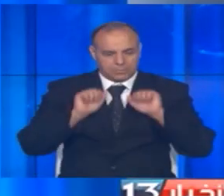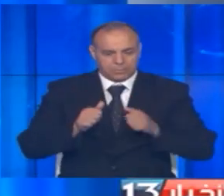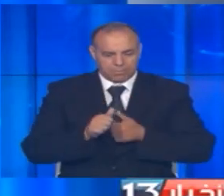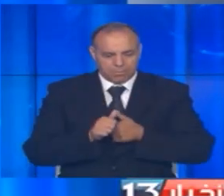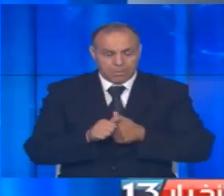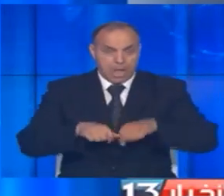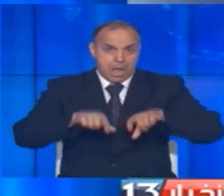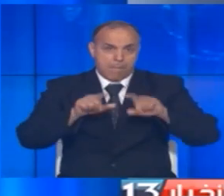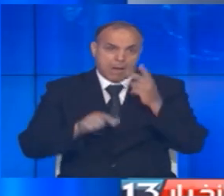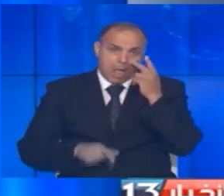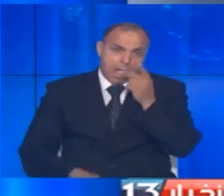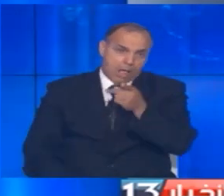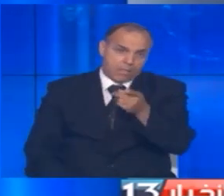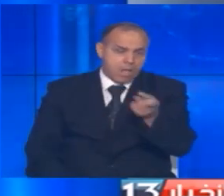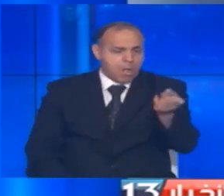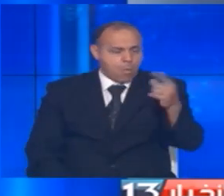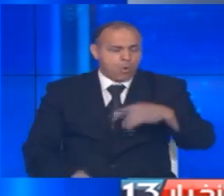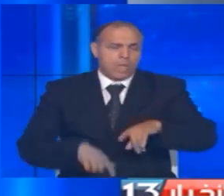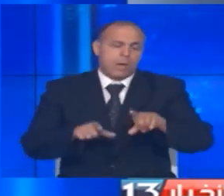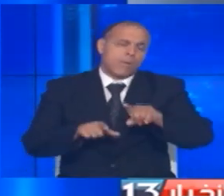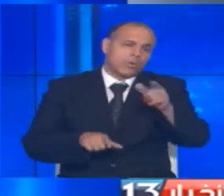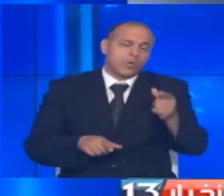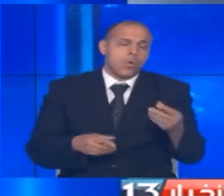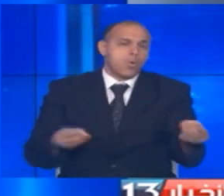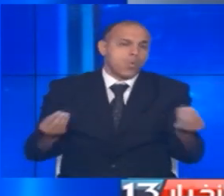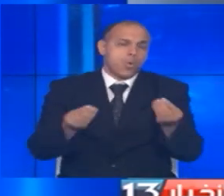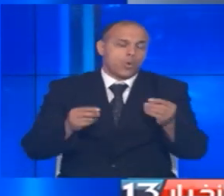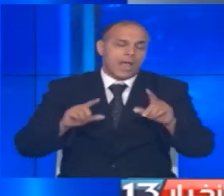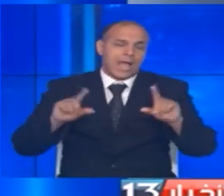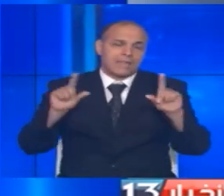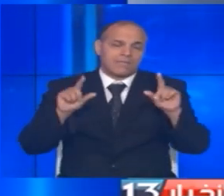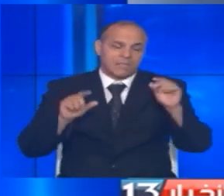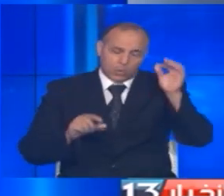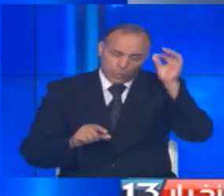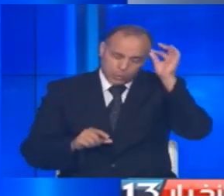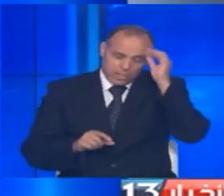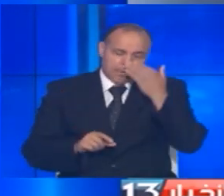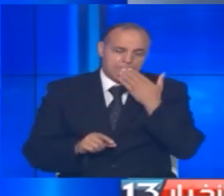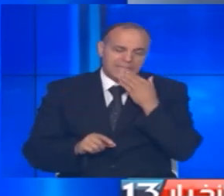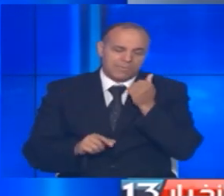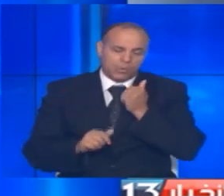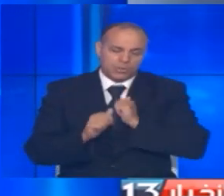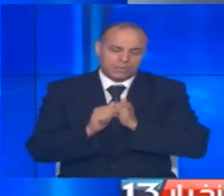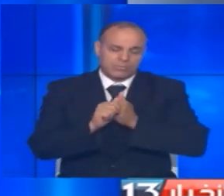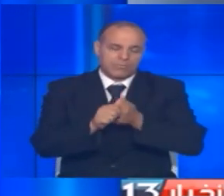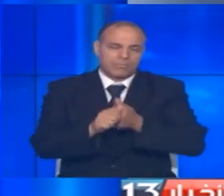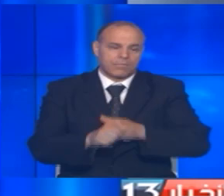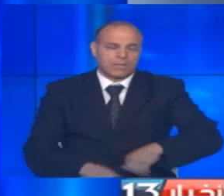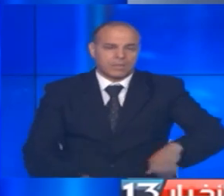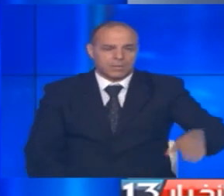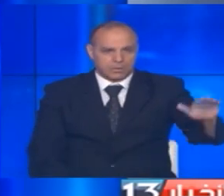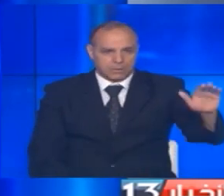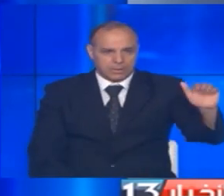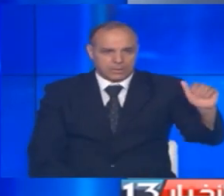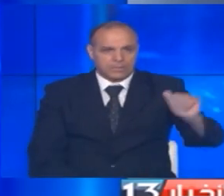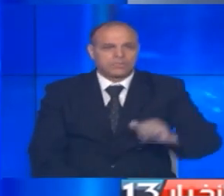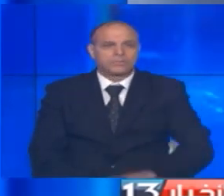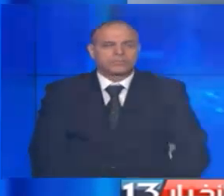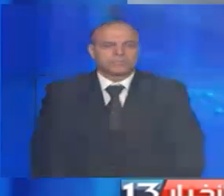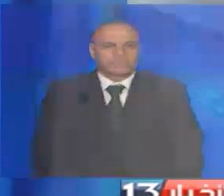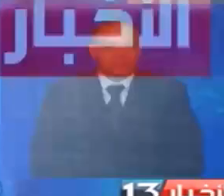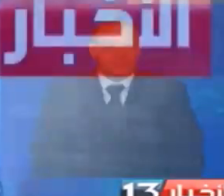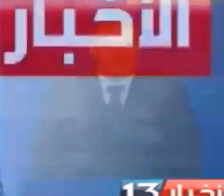وبإمكانكم مشاهدين متابعة هذه النشرة والمزيد من الأخبار على بوابة التلفزة التونسية شكراً على حسن المتابعة إلى اللقاء